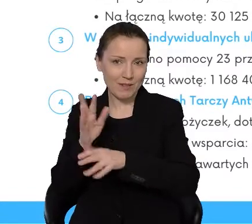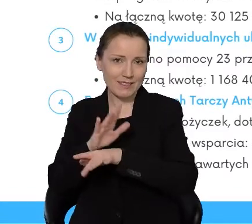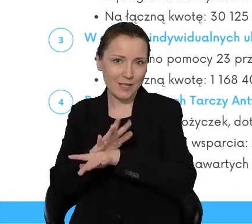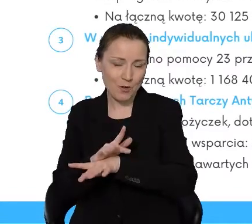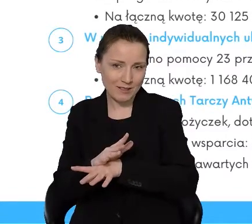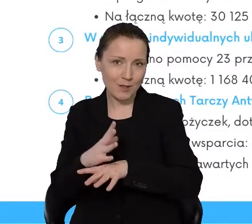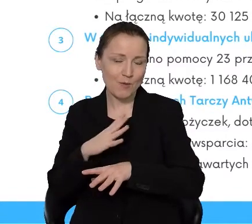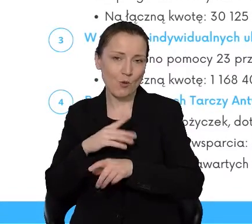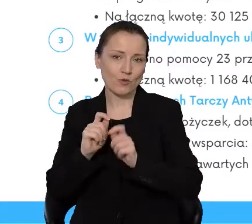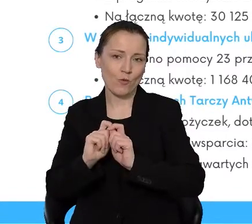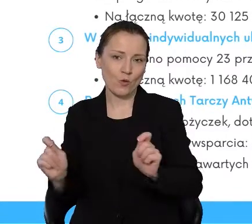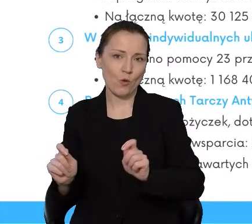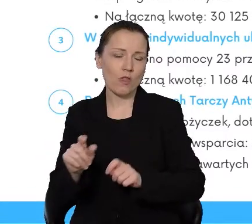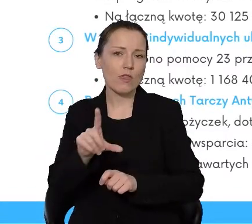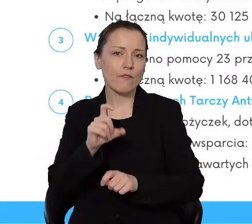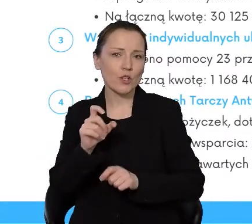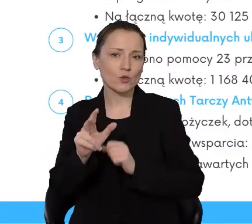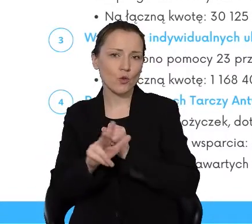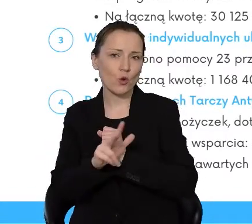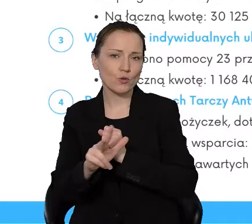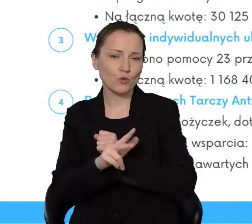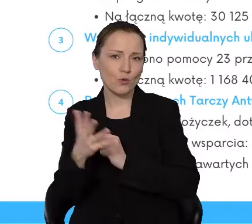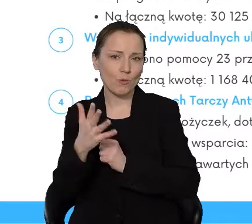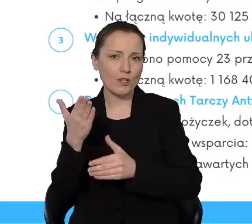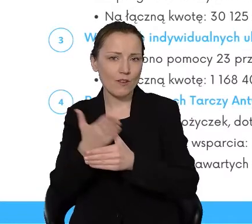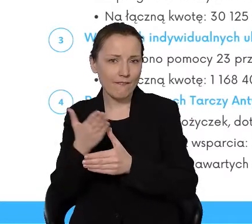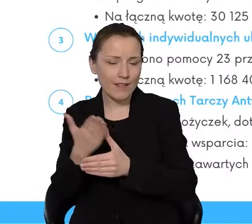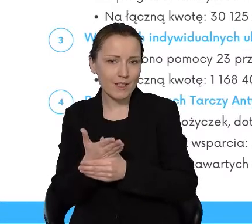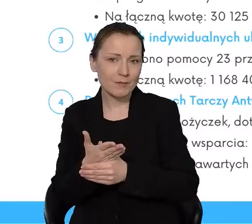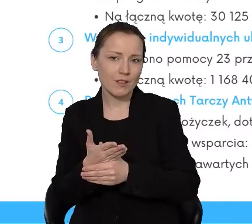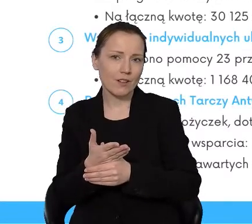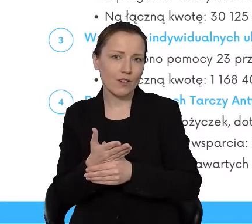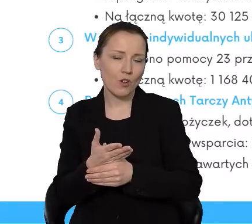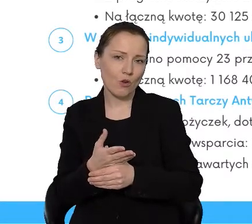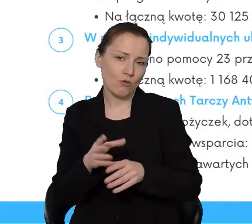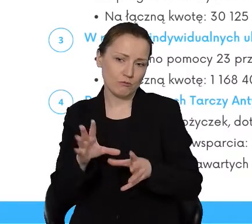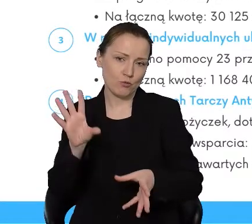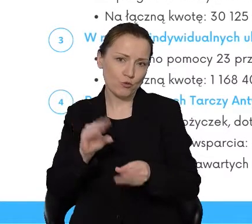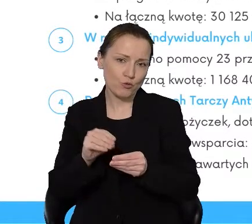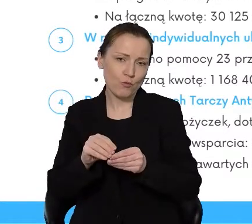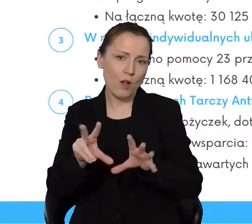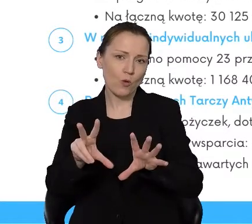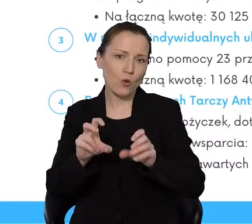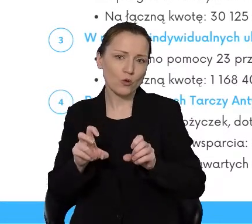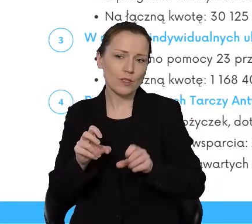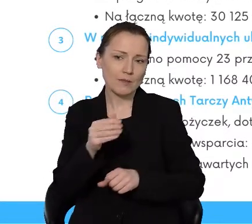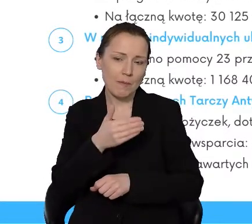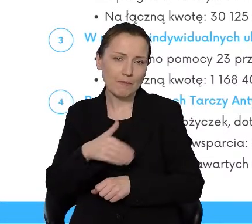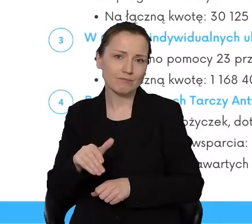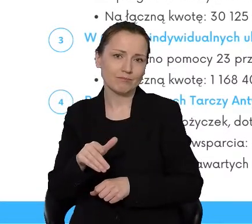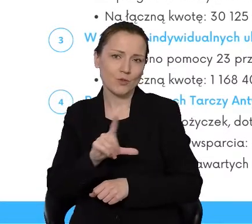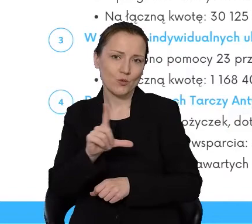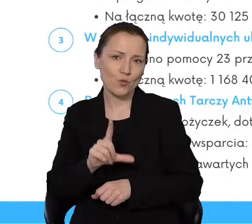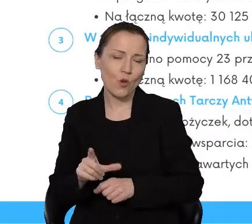Skorzystało z tego 285 lokali, 870 ponad tysięcy ulgi.